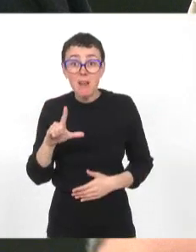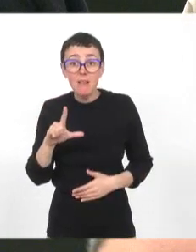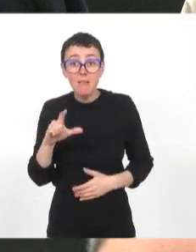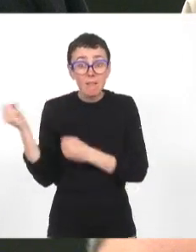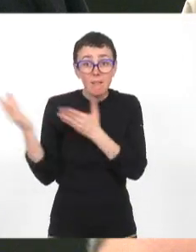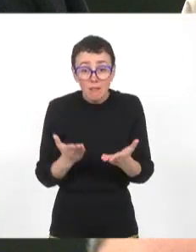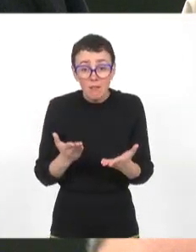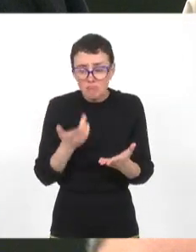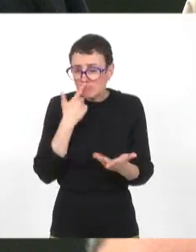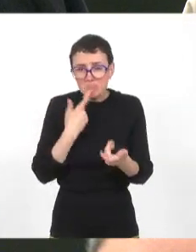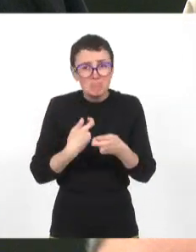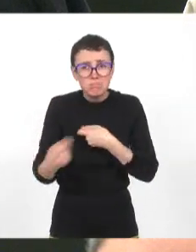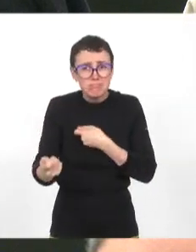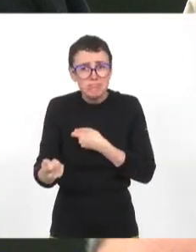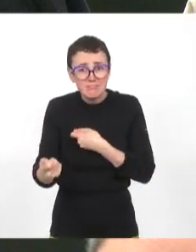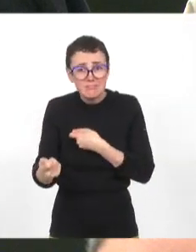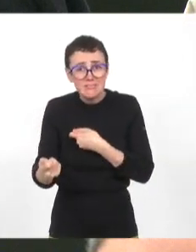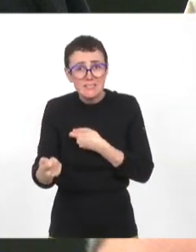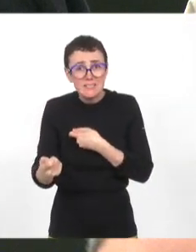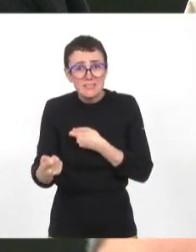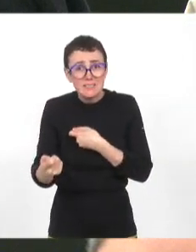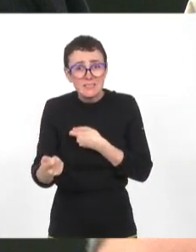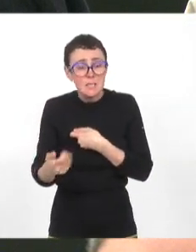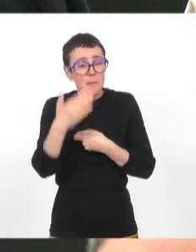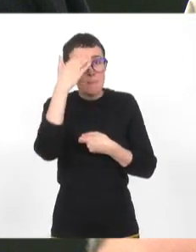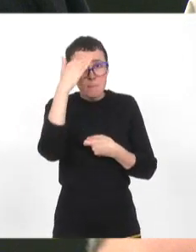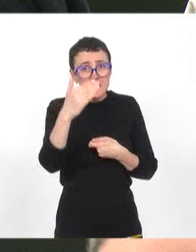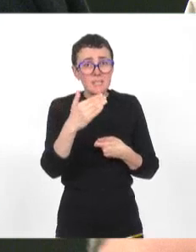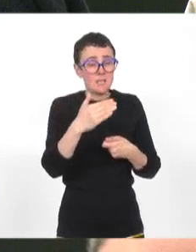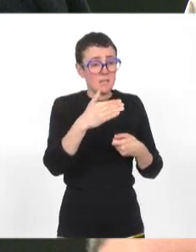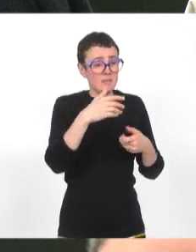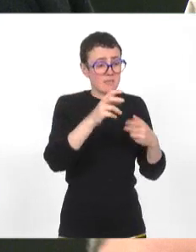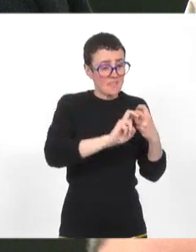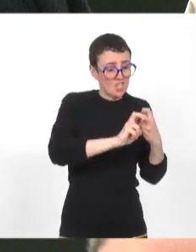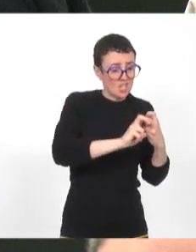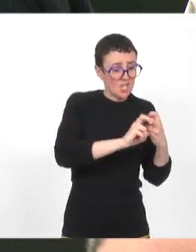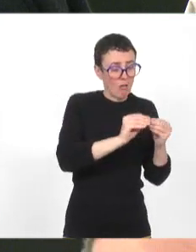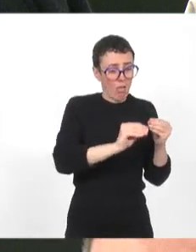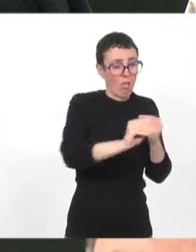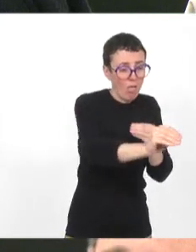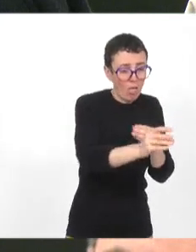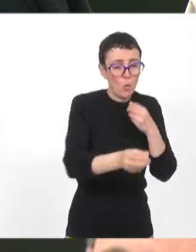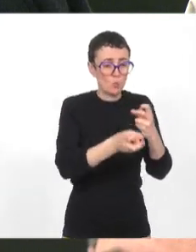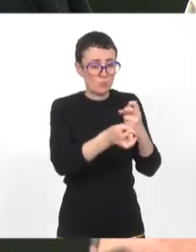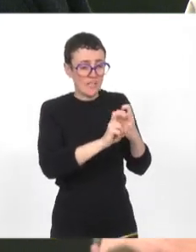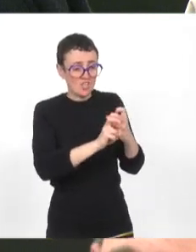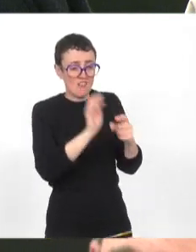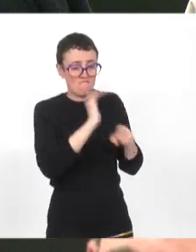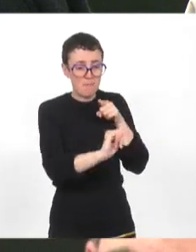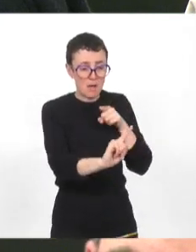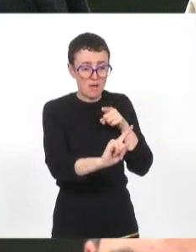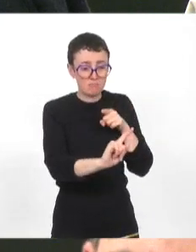de la plaque, 2 euros par trajet, par trajet évité ou décalé pour lutter contre les bouchons. Les